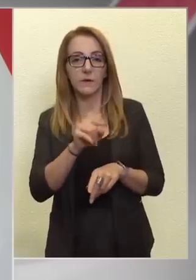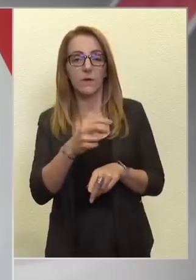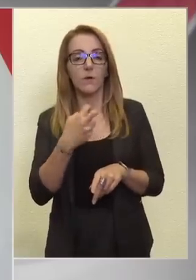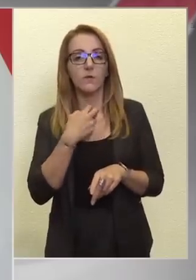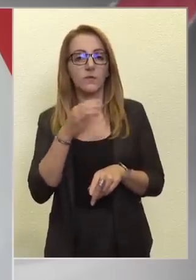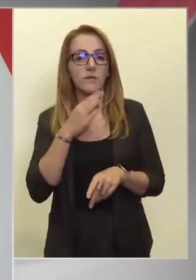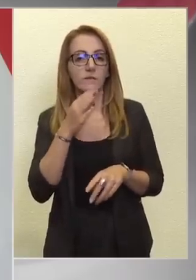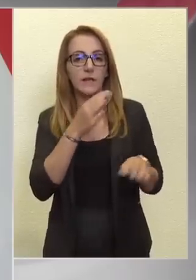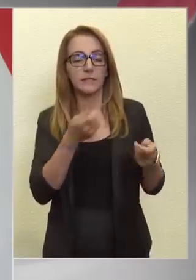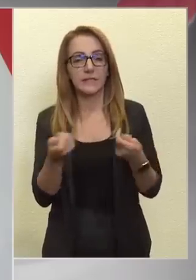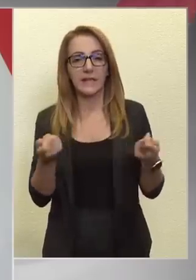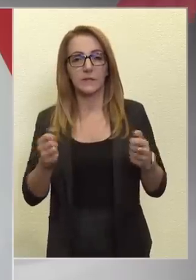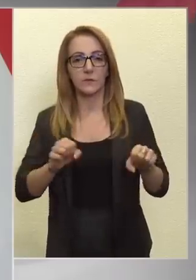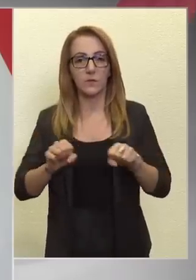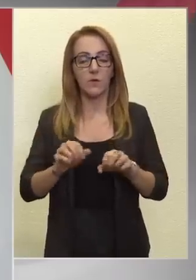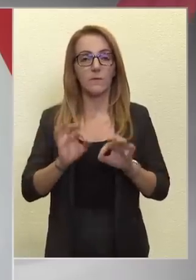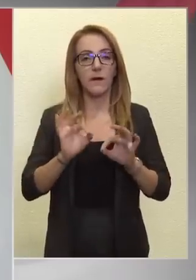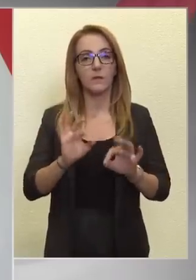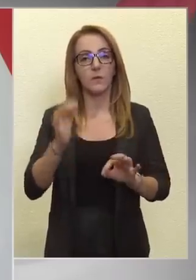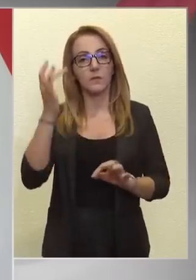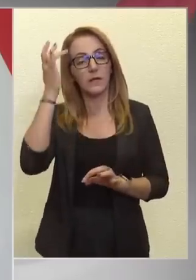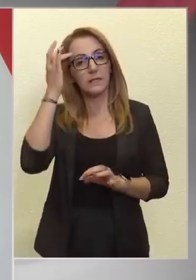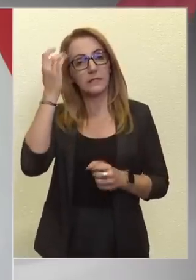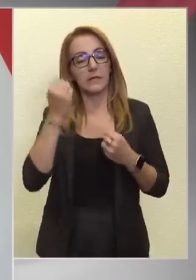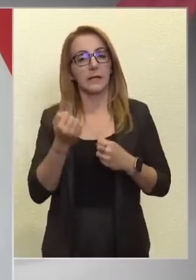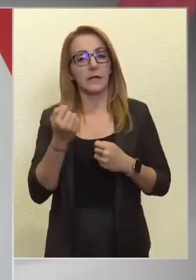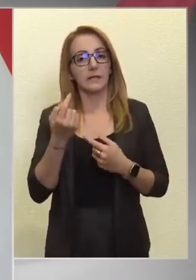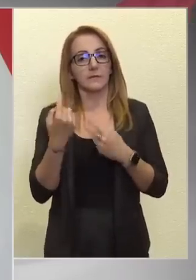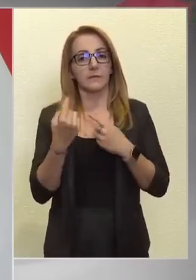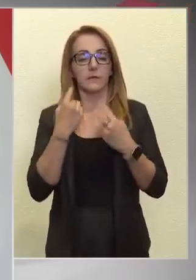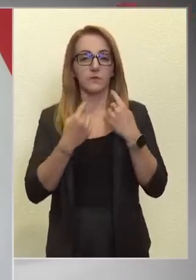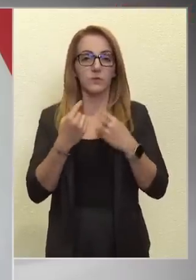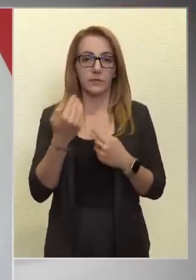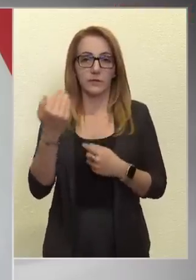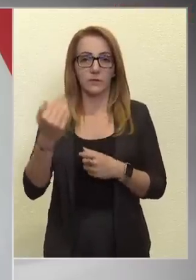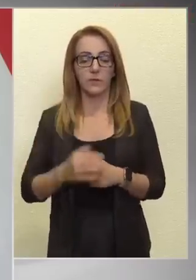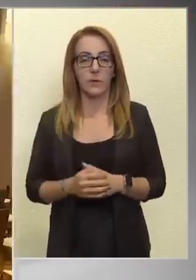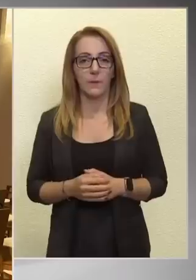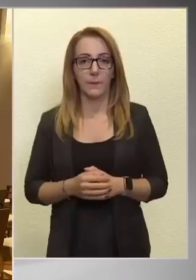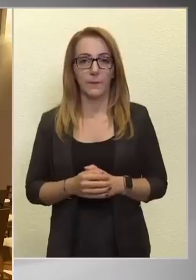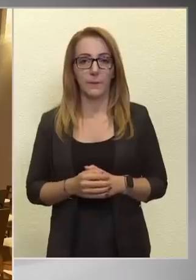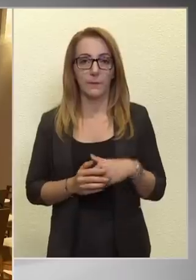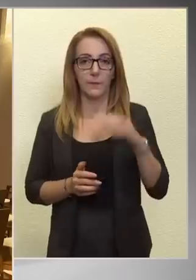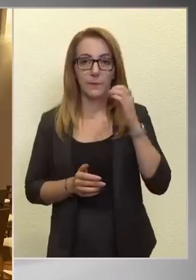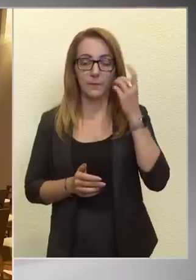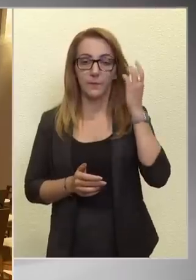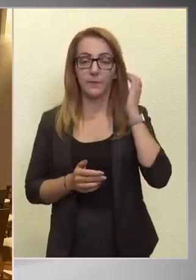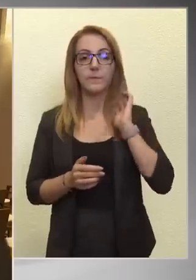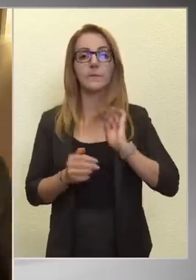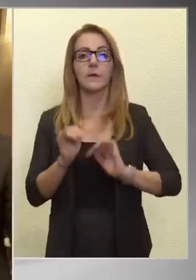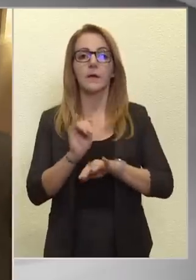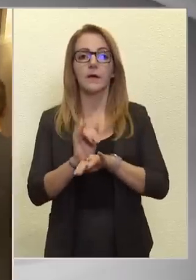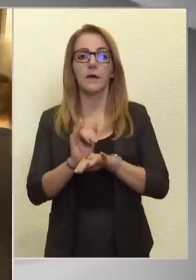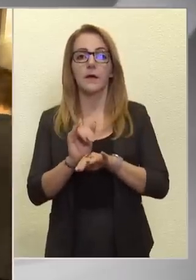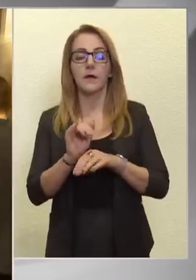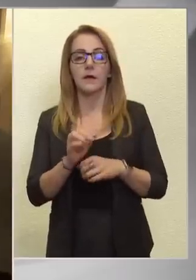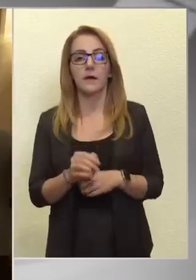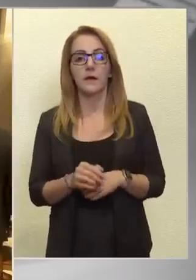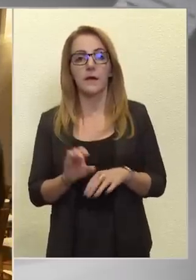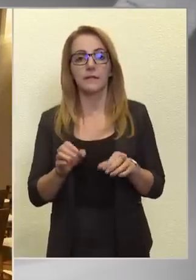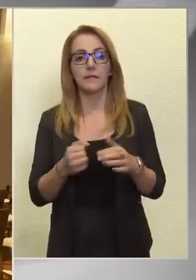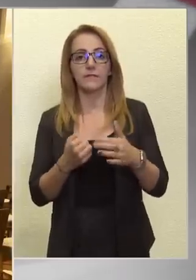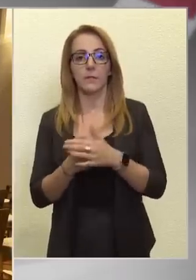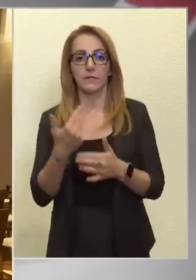a kormányt, és józan észre nehéz azt visszasírni. Köszönöm. Heti TV, maximum három